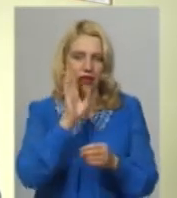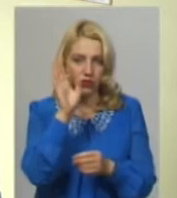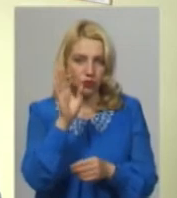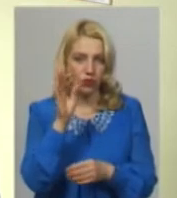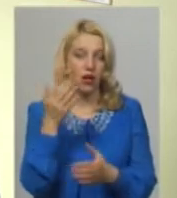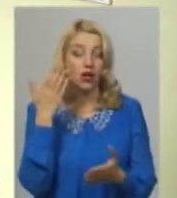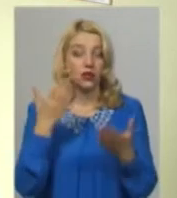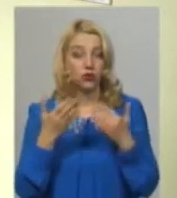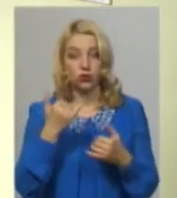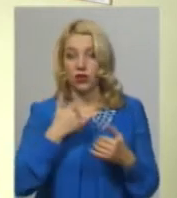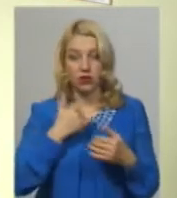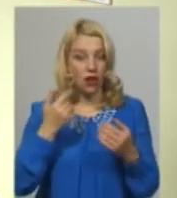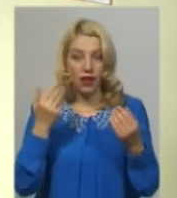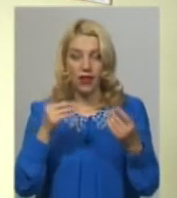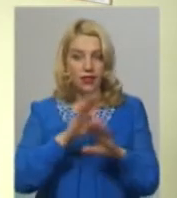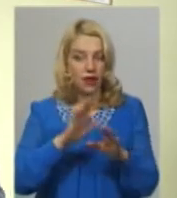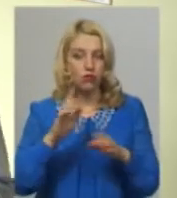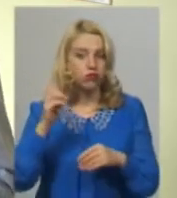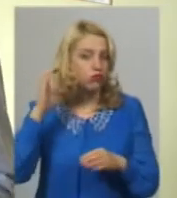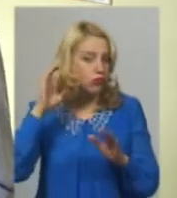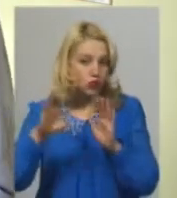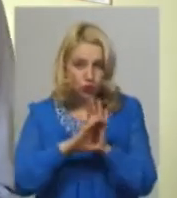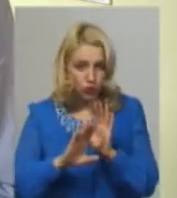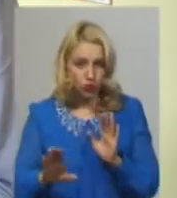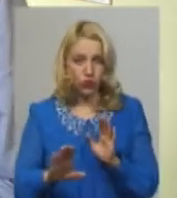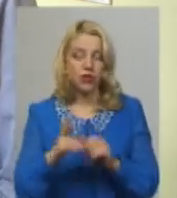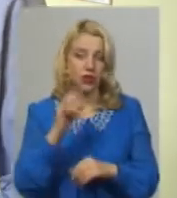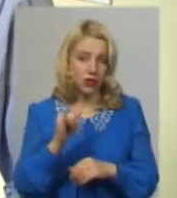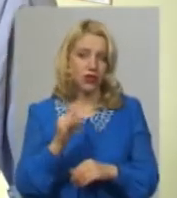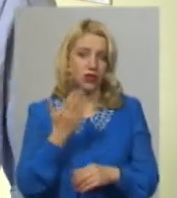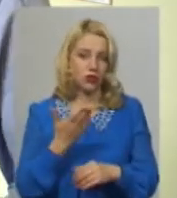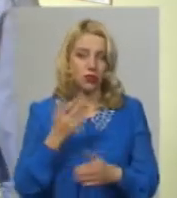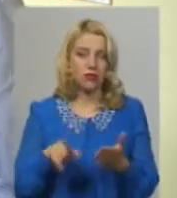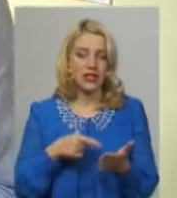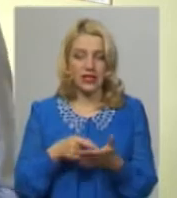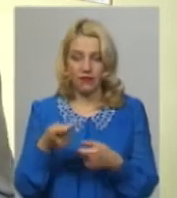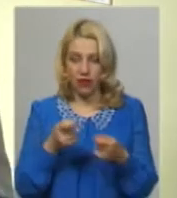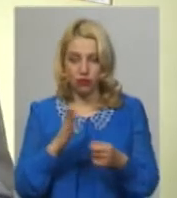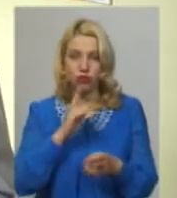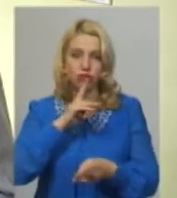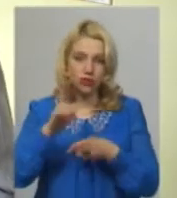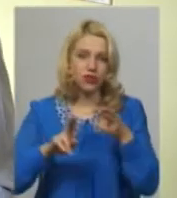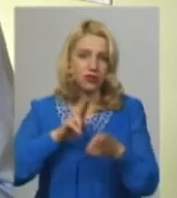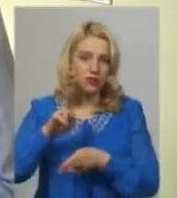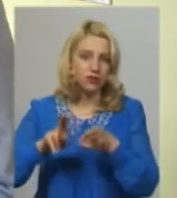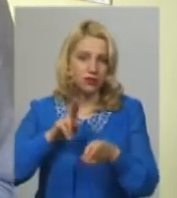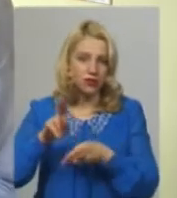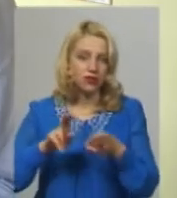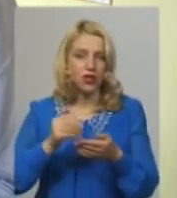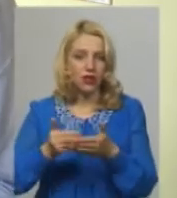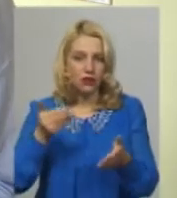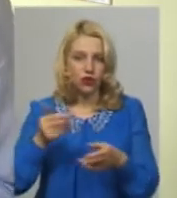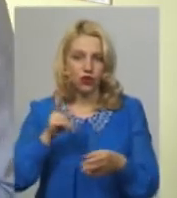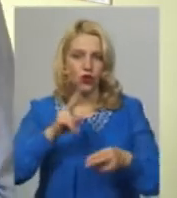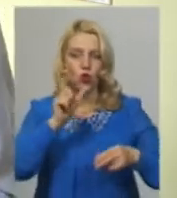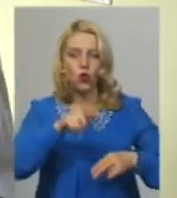Якщо нас не почують, якщо все ж таки до міської влади будуть продовжувати надходити скарги